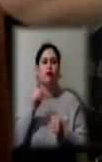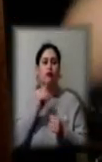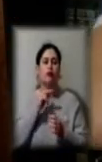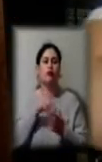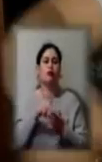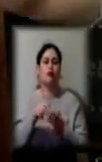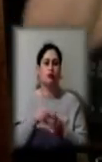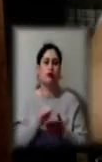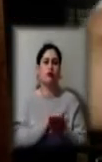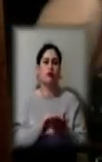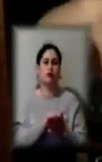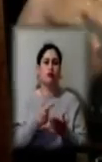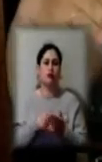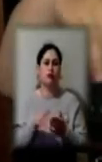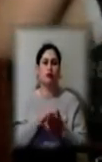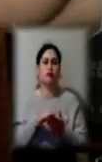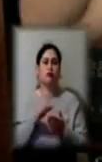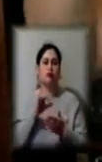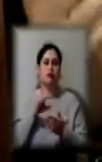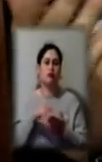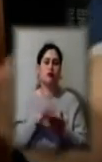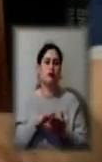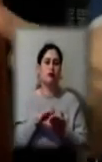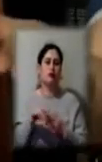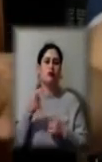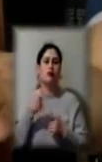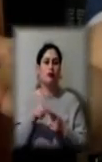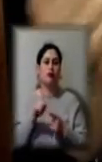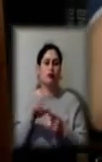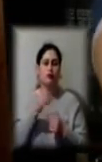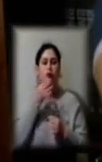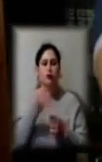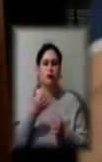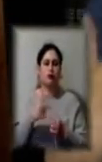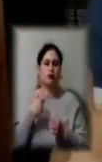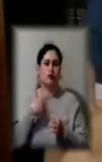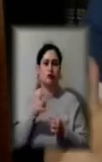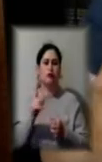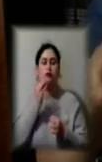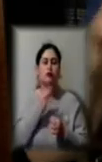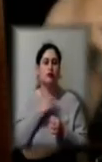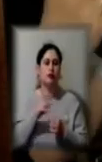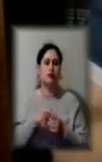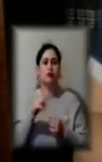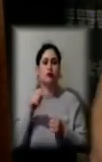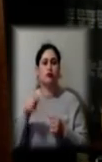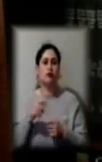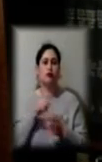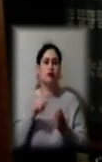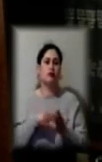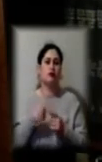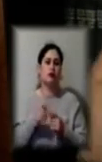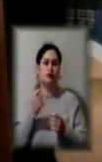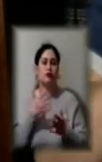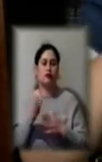і повинні цей текст накладається на текст, на текст. А вони вже відповідають. На що вони відповідають? Чи на той вопрос, чи на цей вопрос? Ну, потім вже на